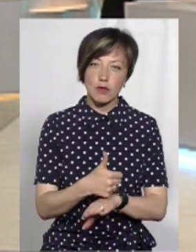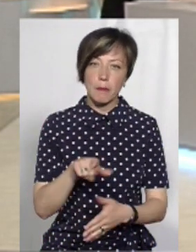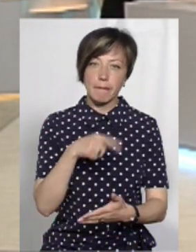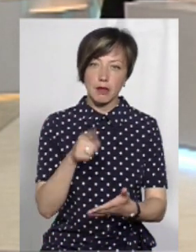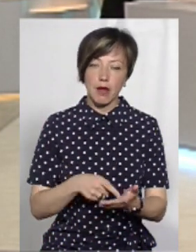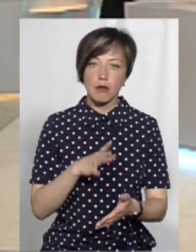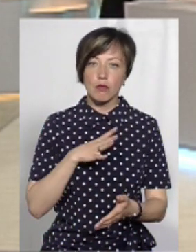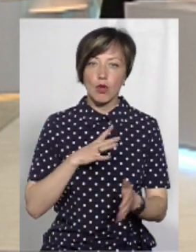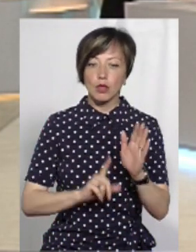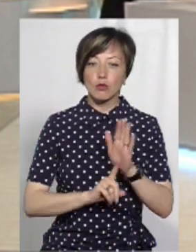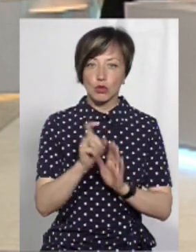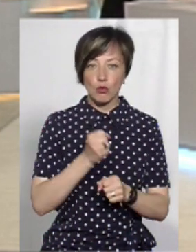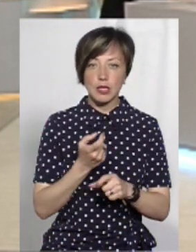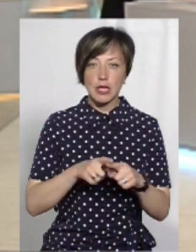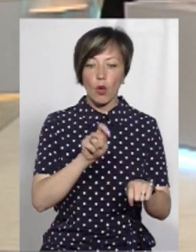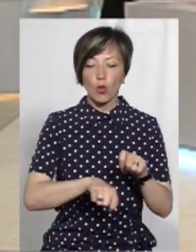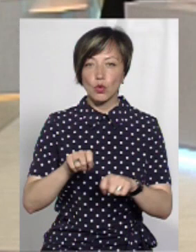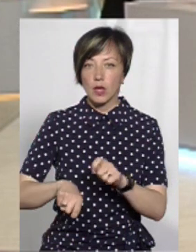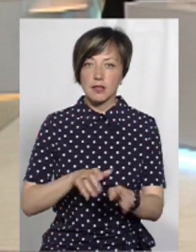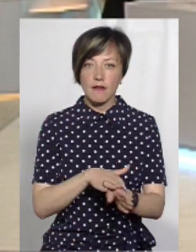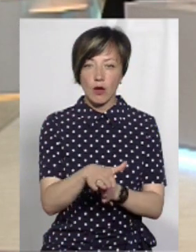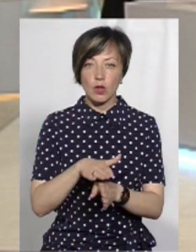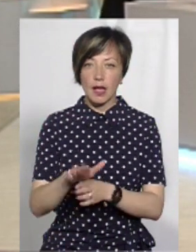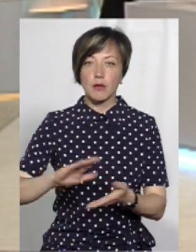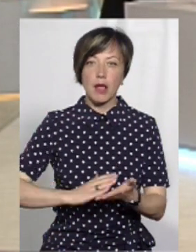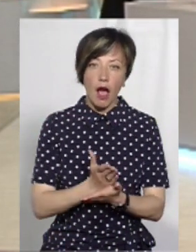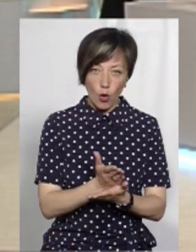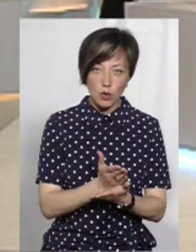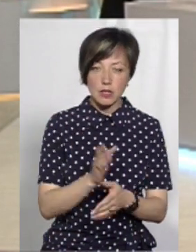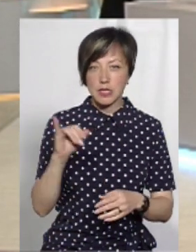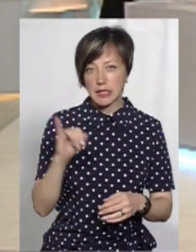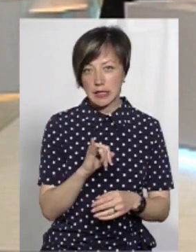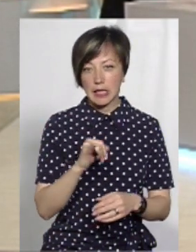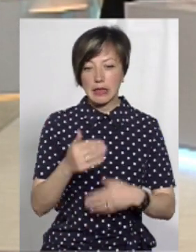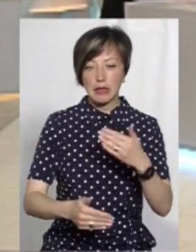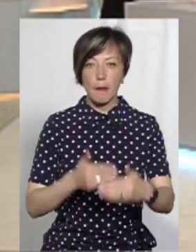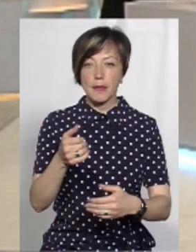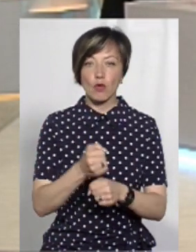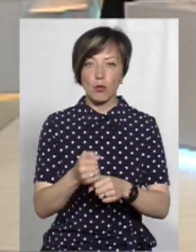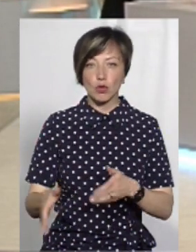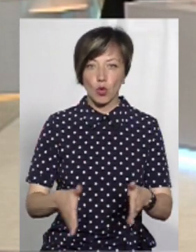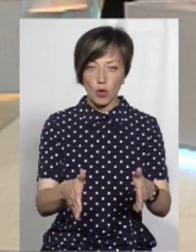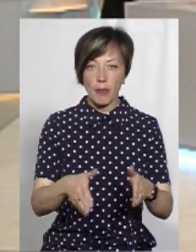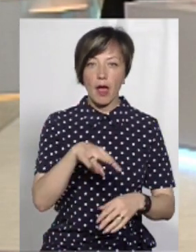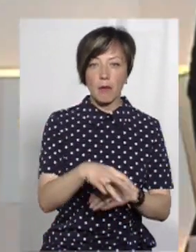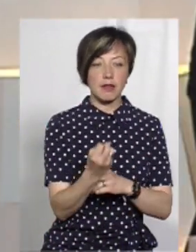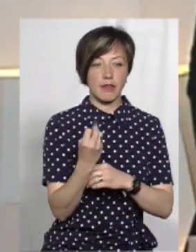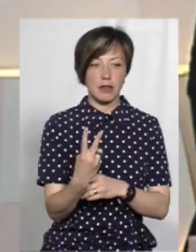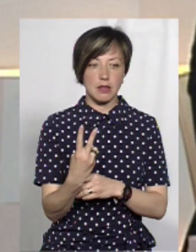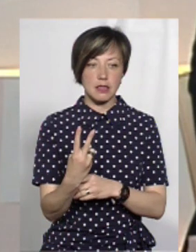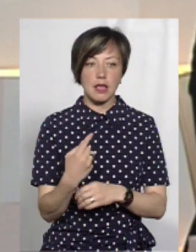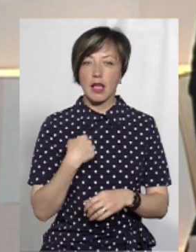питанням було на початку роботи – це контроль за виконанням якісті і темпів робіт дороги. М-12,